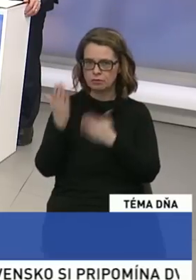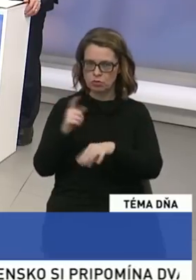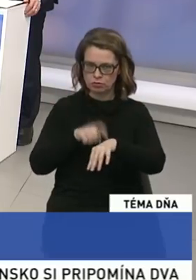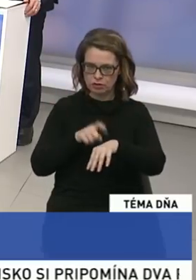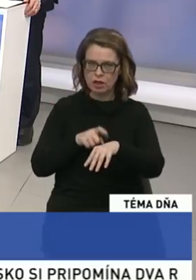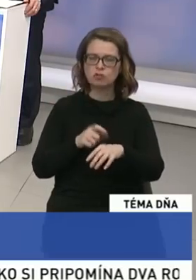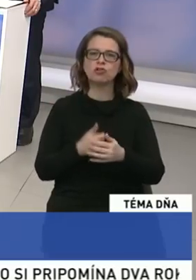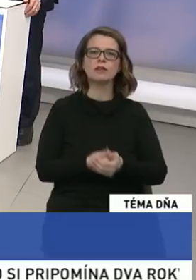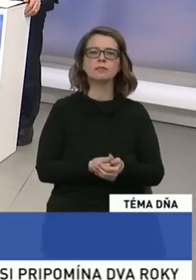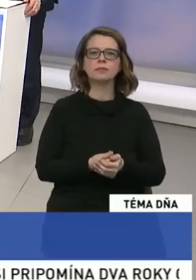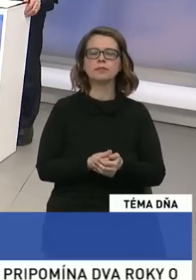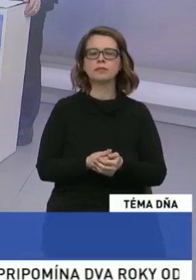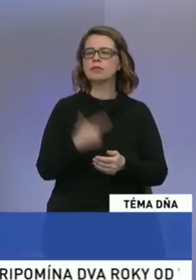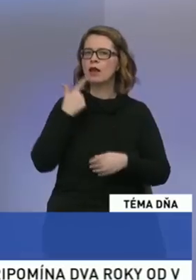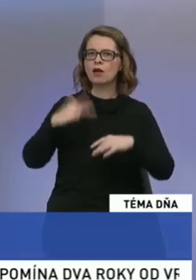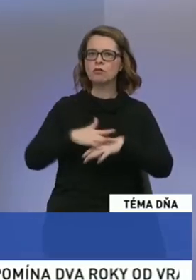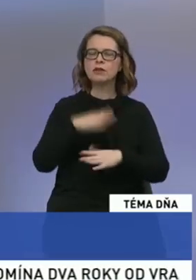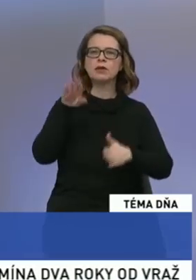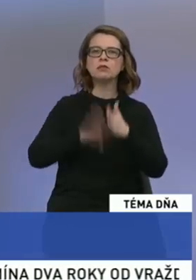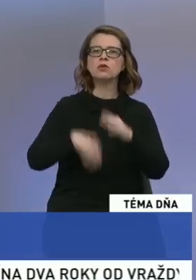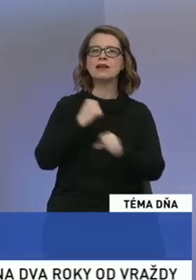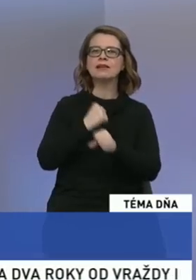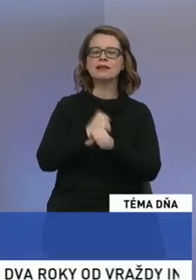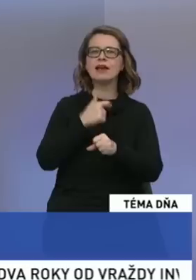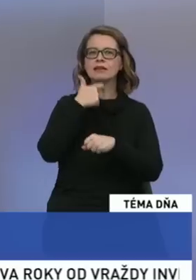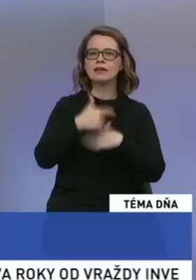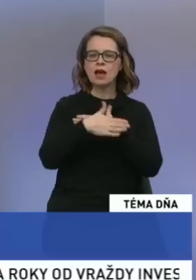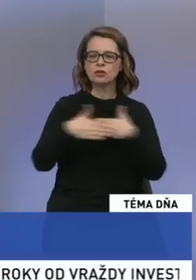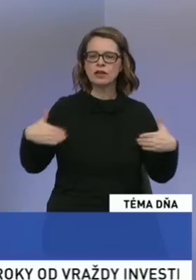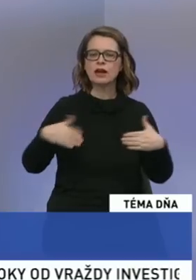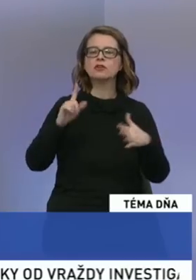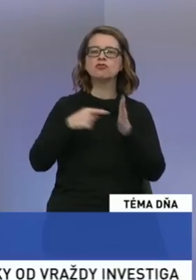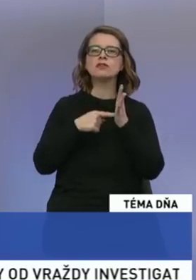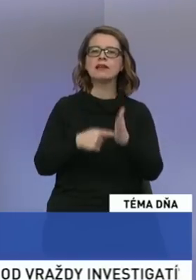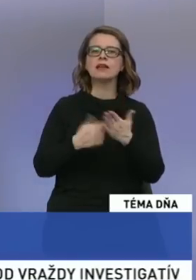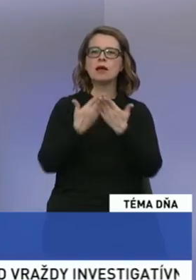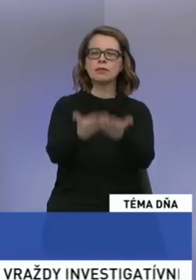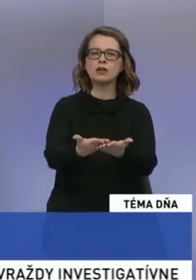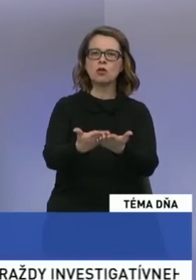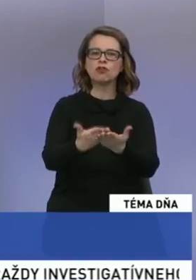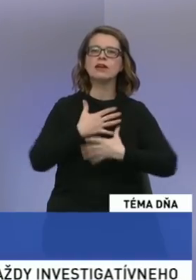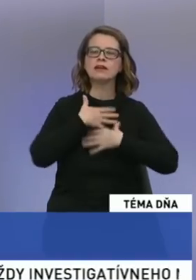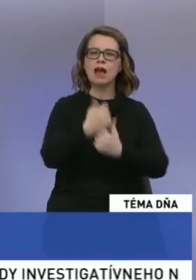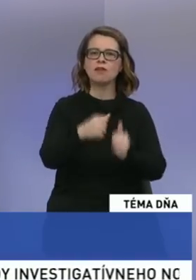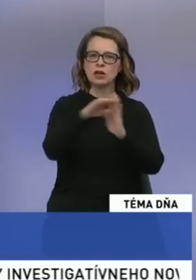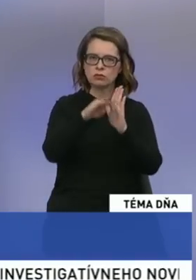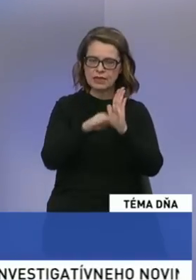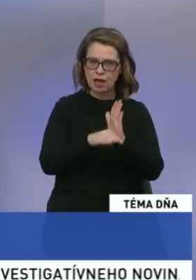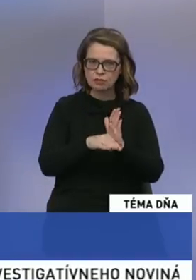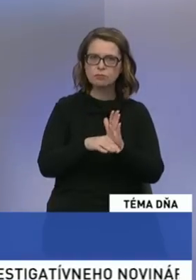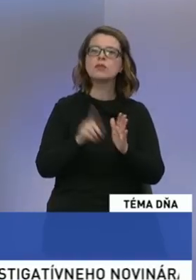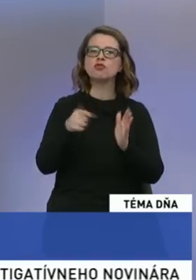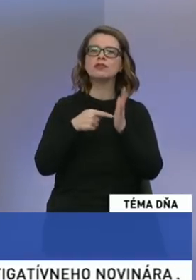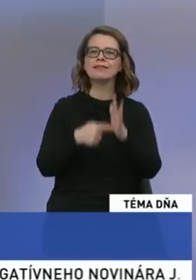hlásiť. Páni, ako vnímate posledné dianie v Národnej rade, z hľadiska predložených návrhov, zákonov, ako aj ich dopadov na štátny